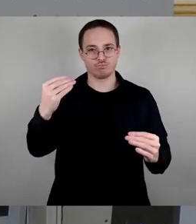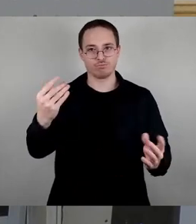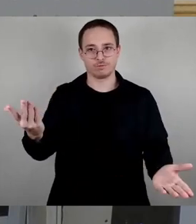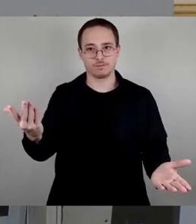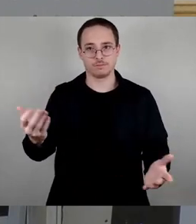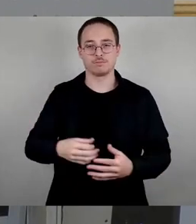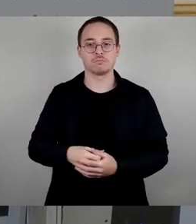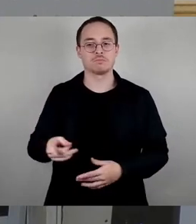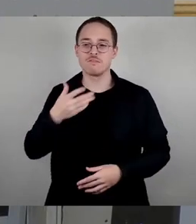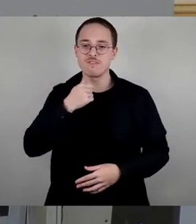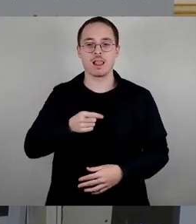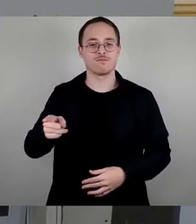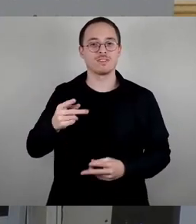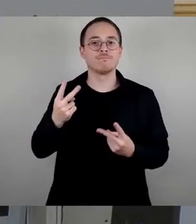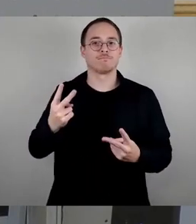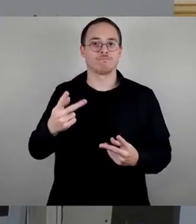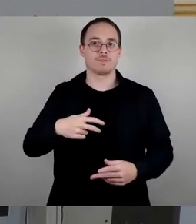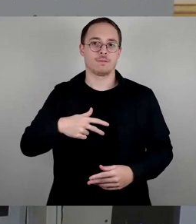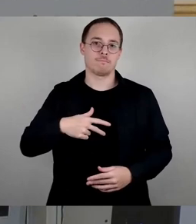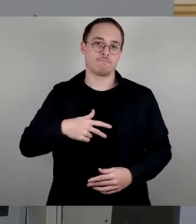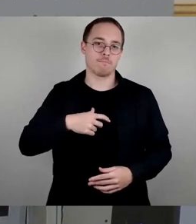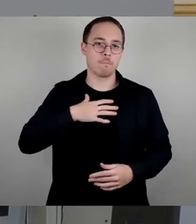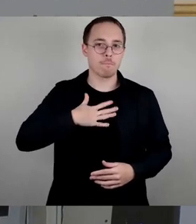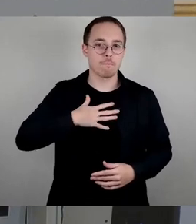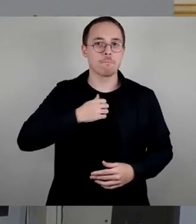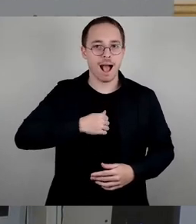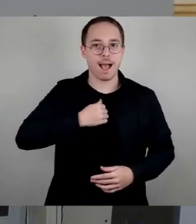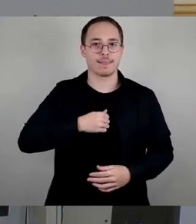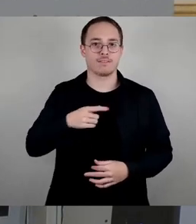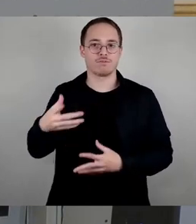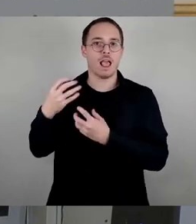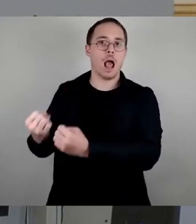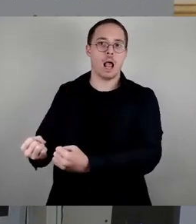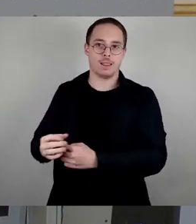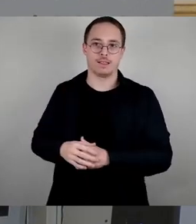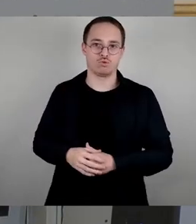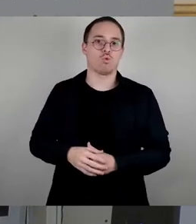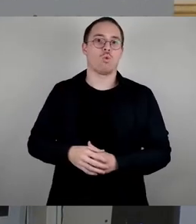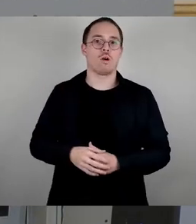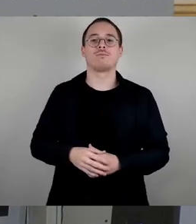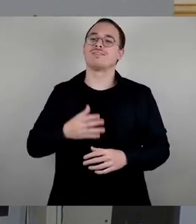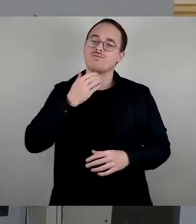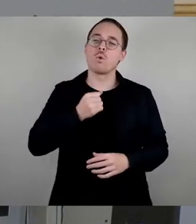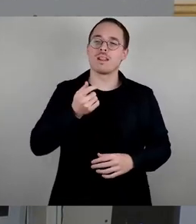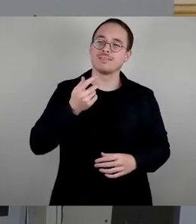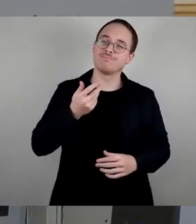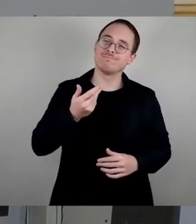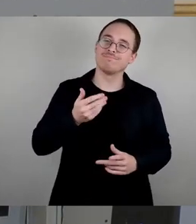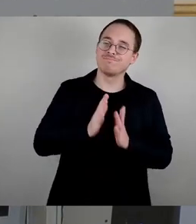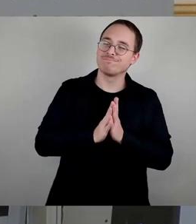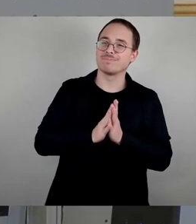Bad erhalten, wir wollen es als reines Luftbad erhalten, wir wollen lieber ein Textilbad. Und natürlich die Freunde der